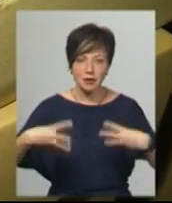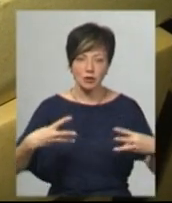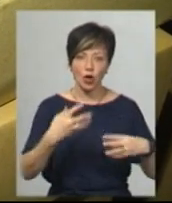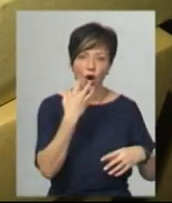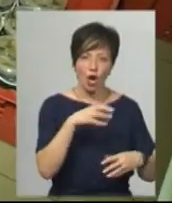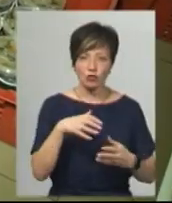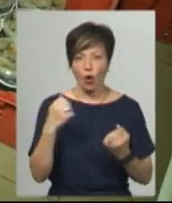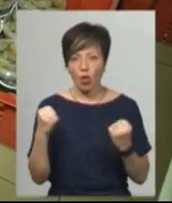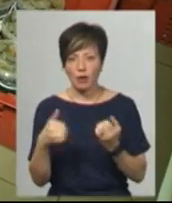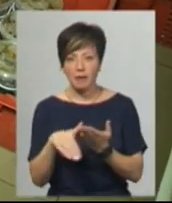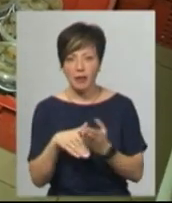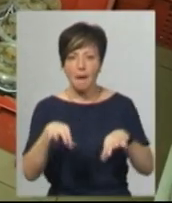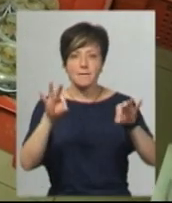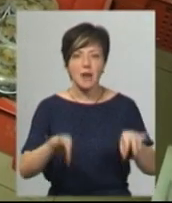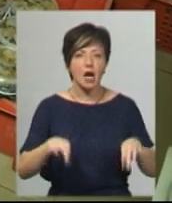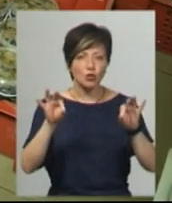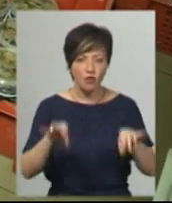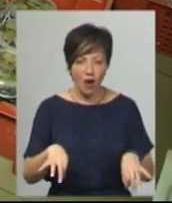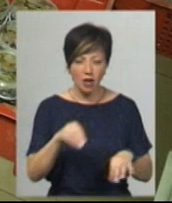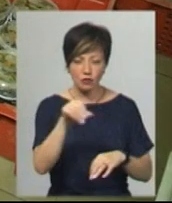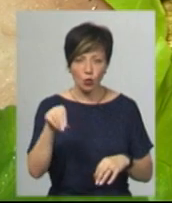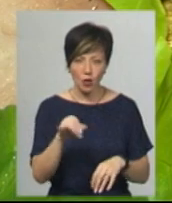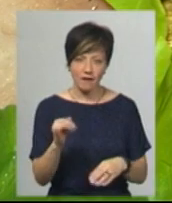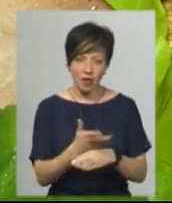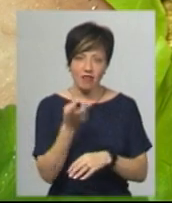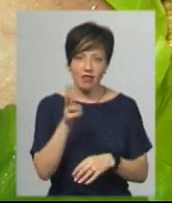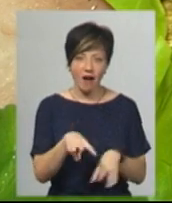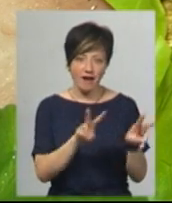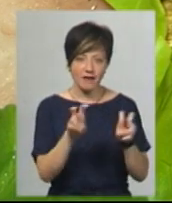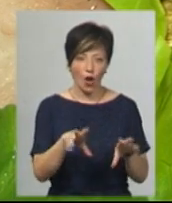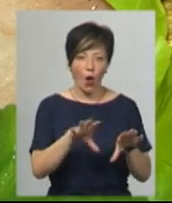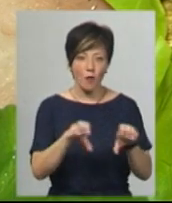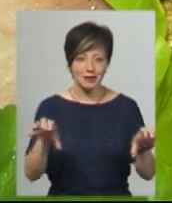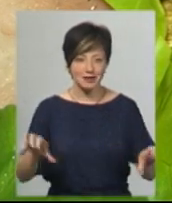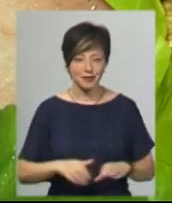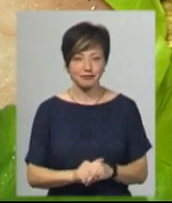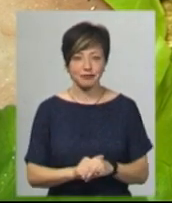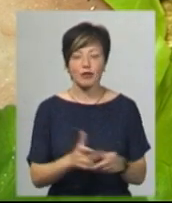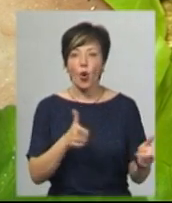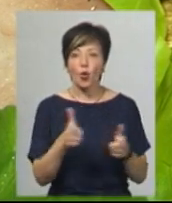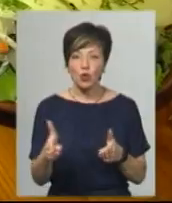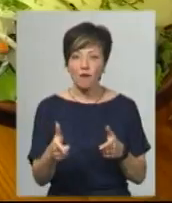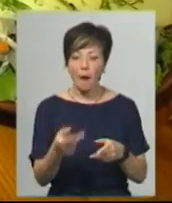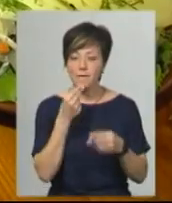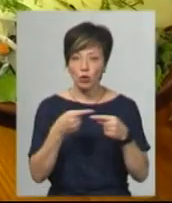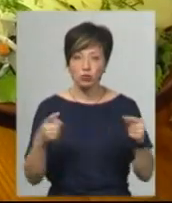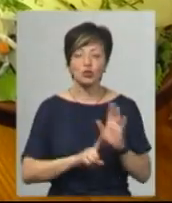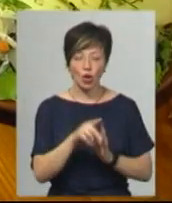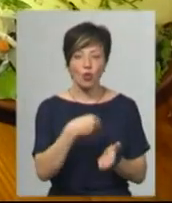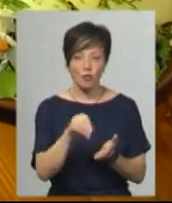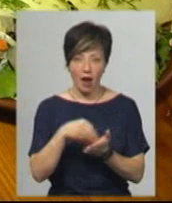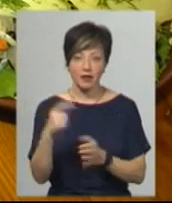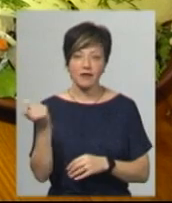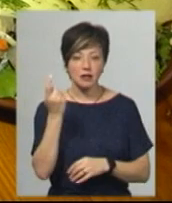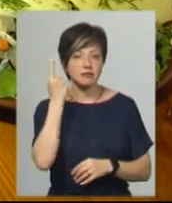холодним методами, маринувати в пряному розсолі та виготовляти два види ковбаси, рублену та із фаршу. Готово продукції почали купляти, а власник,